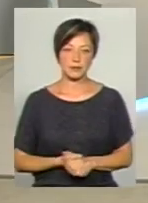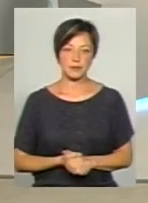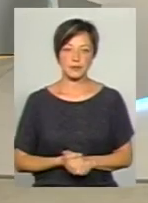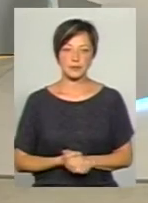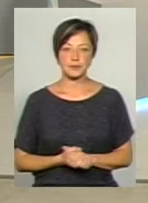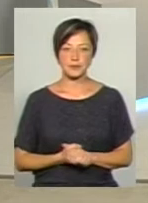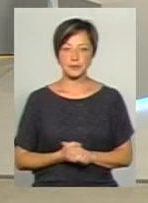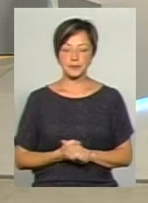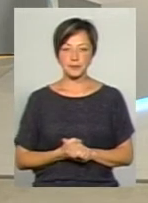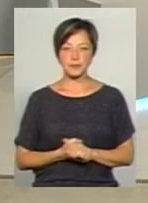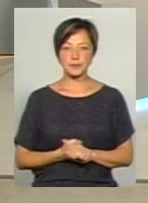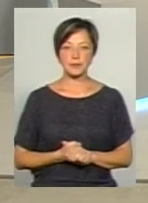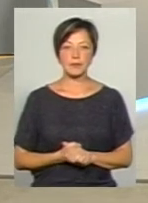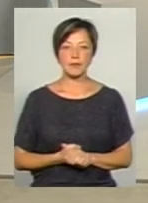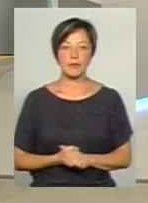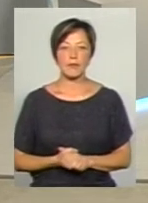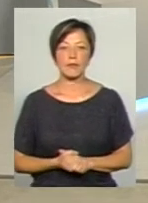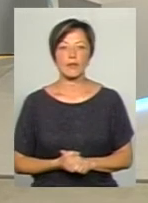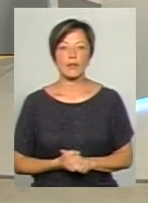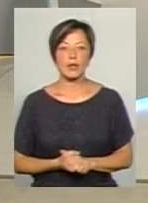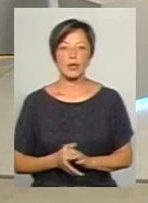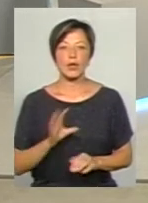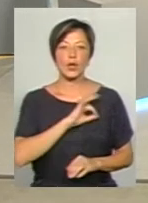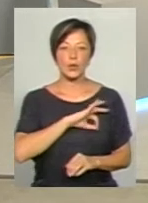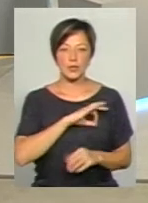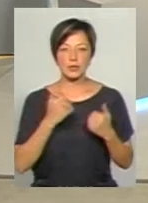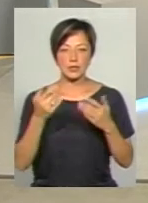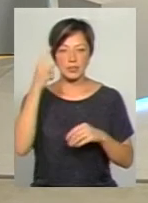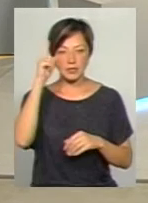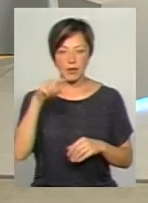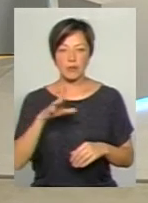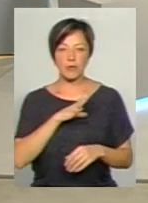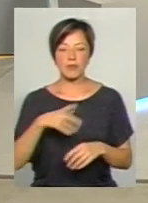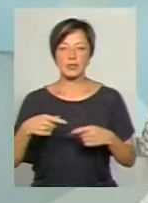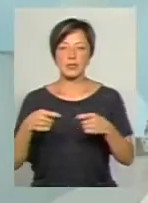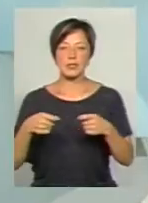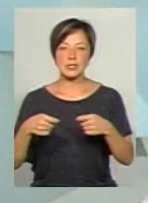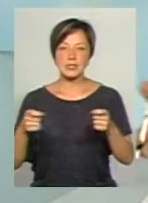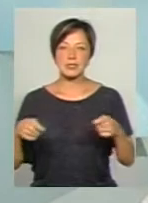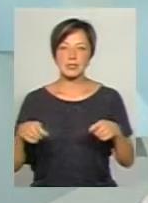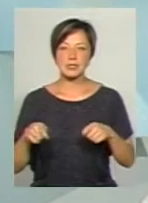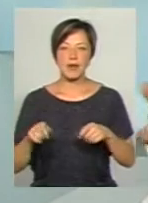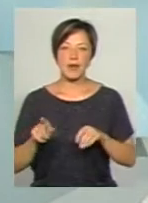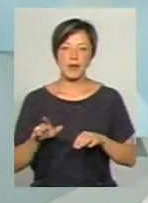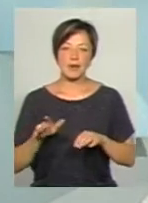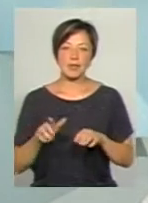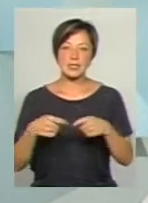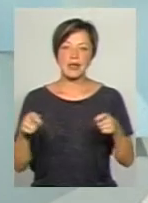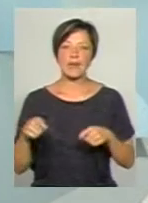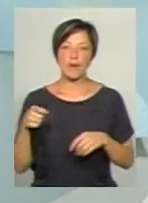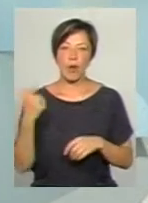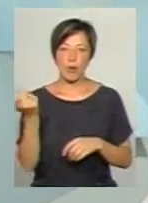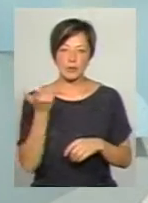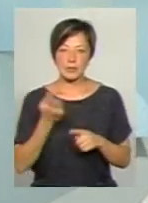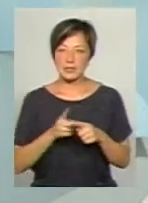єдине, що ця людина представилась юристом, я його знаю, він працював завгоспом в одній з хмельницьких шкіл. Це не є юристом в